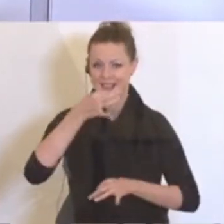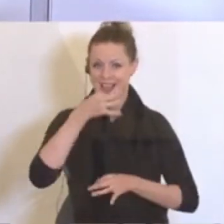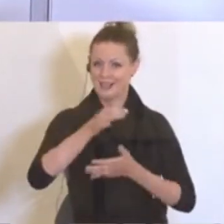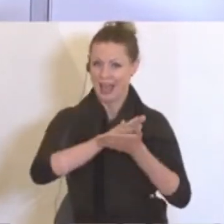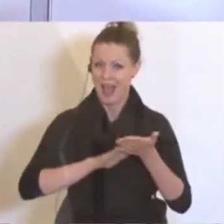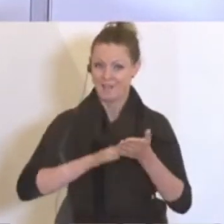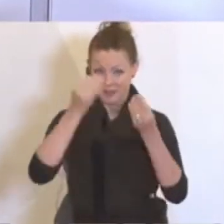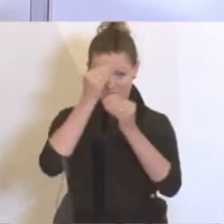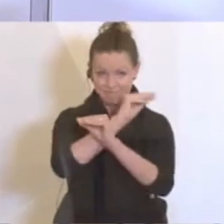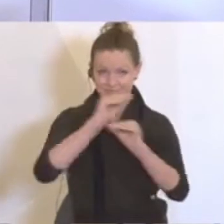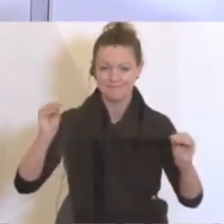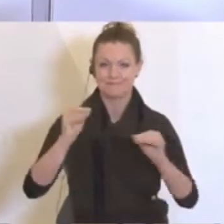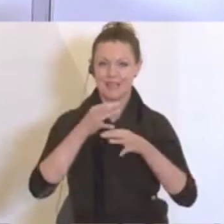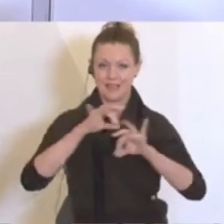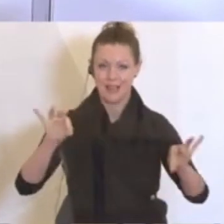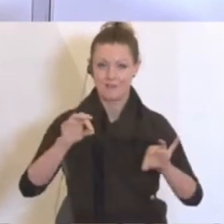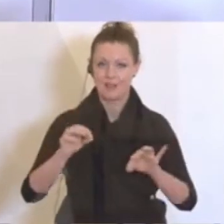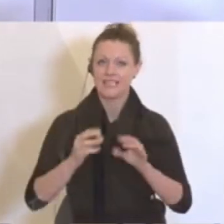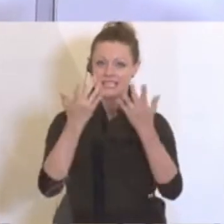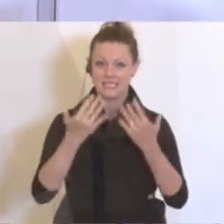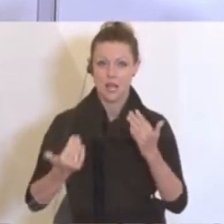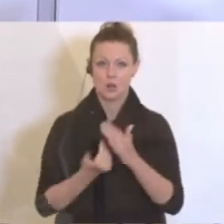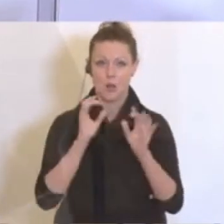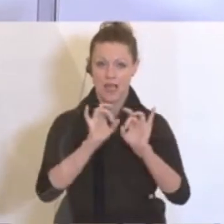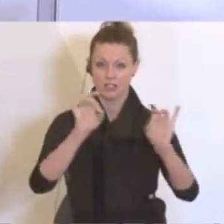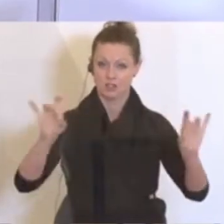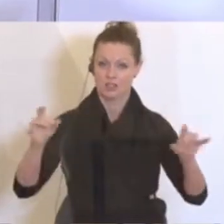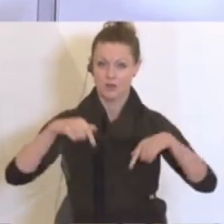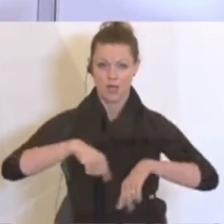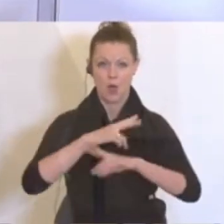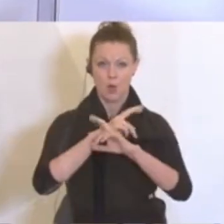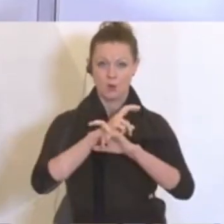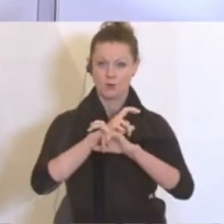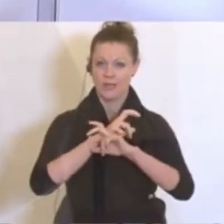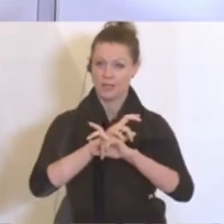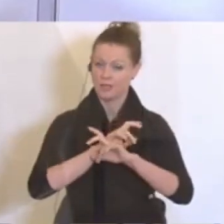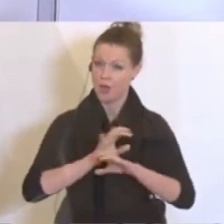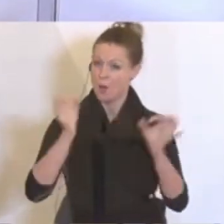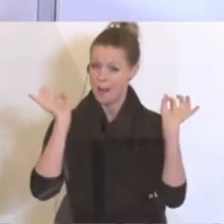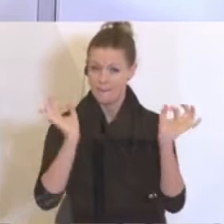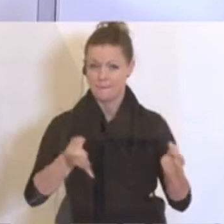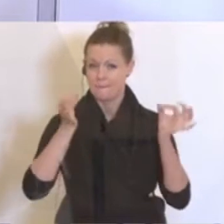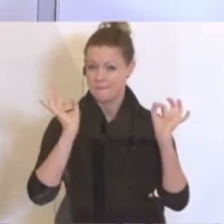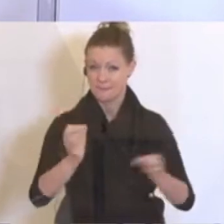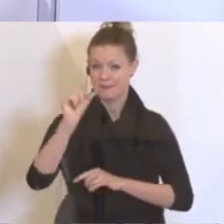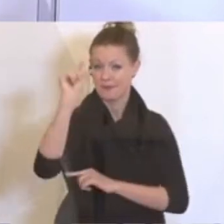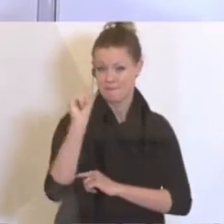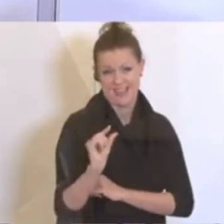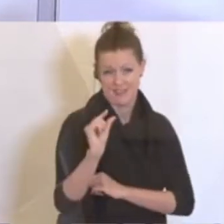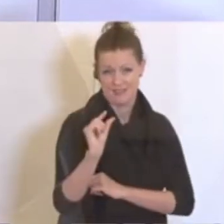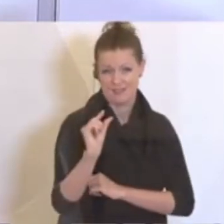Die Zahl der Neuansteckungen ist weiter in Österreich außerordentlich gering. Wir haben